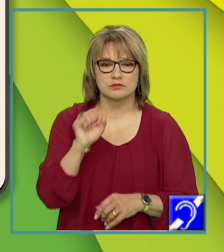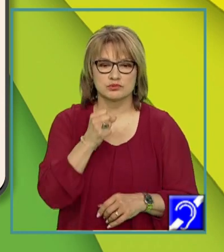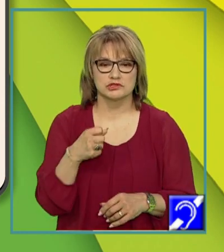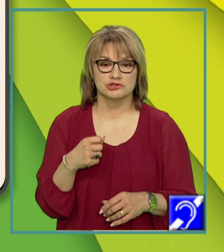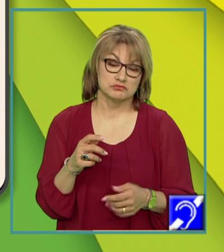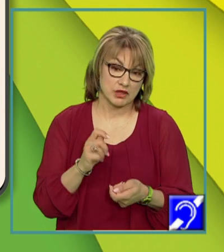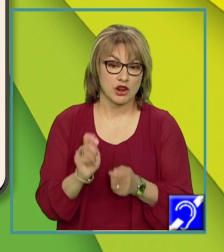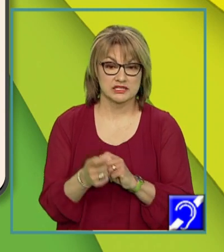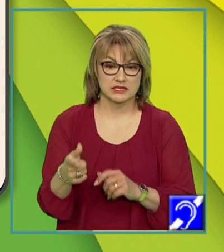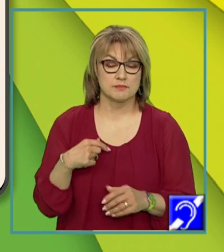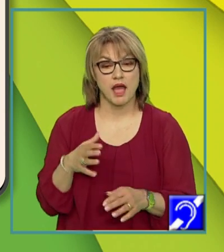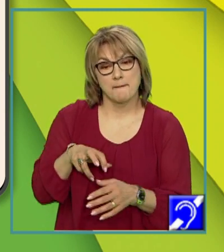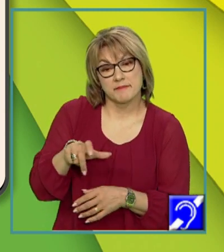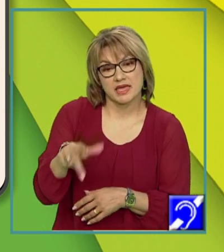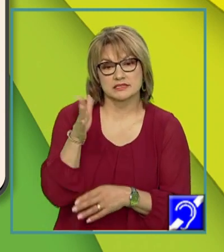la bunici.